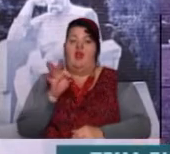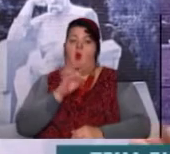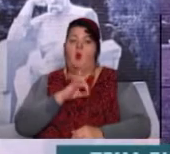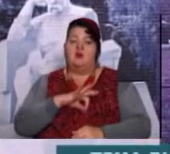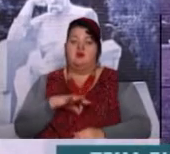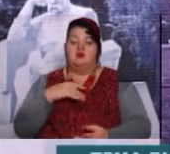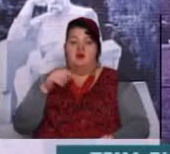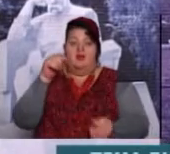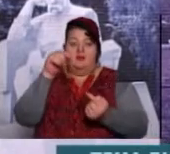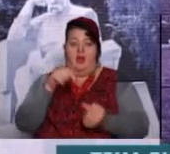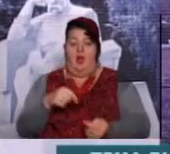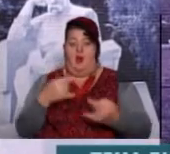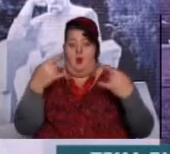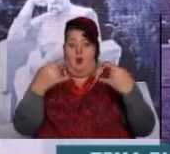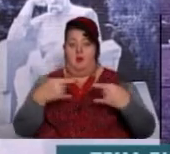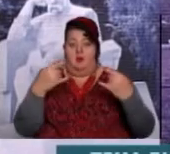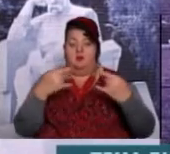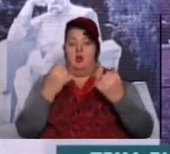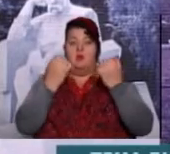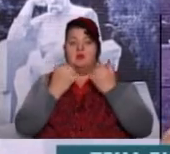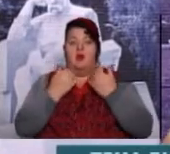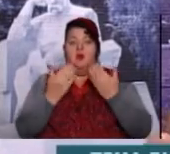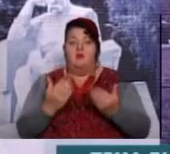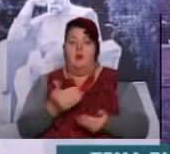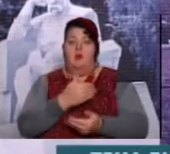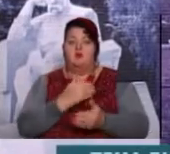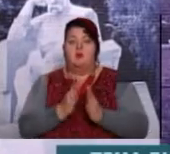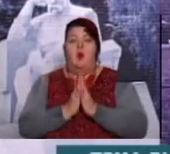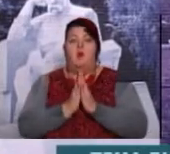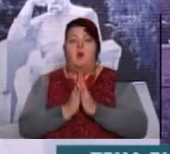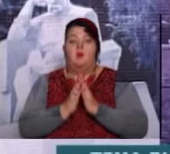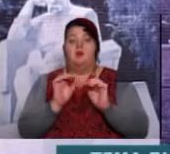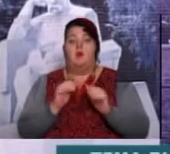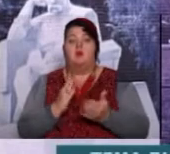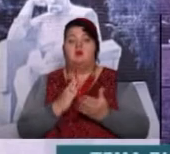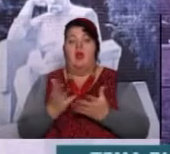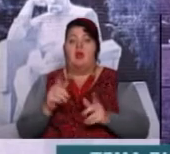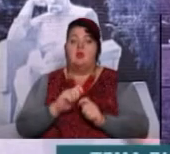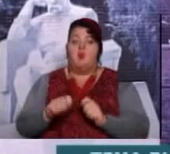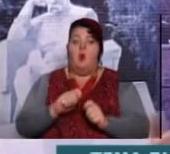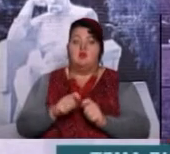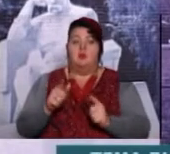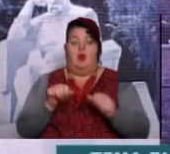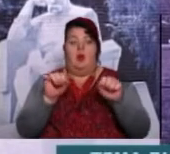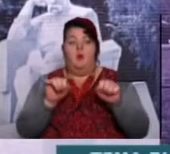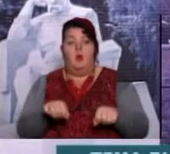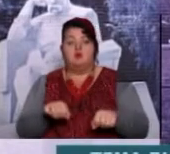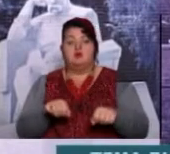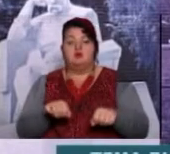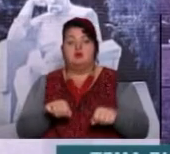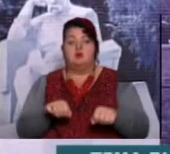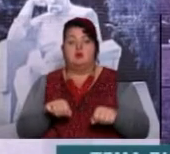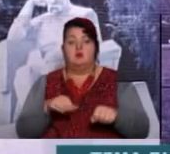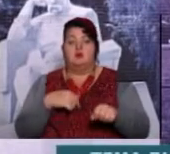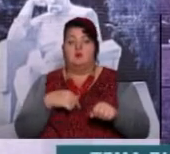користуючись ефіром, дякуємо вам. Ми хочемо попросити, може є спонсори, які можуть дійсно до